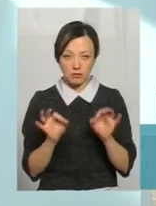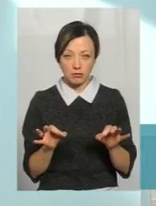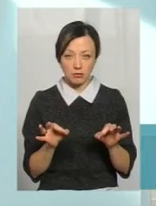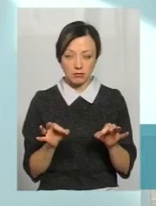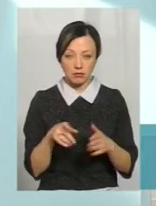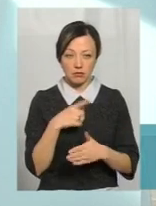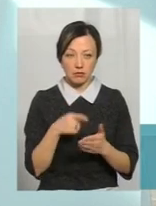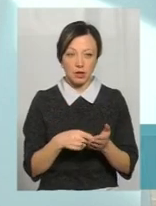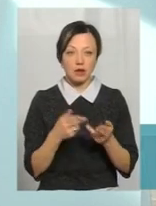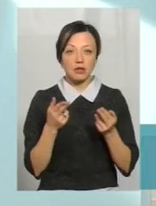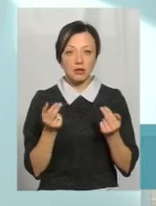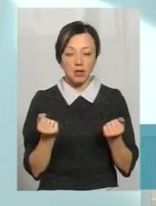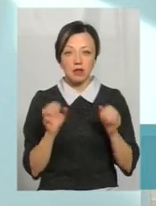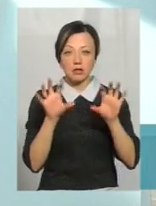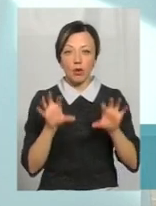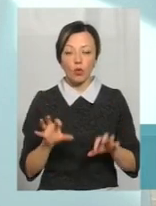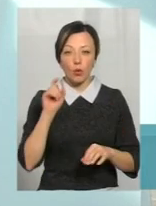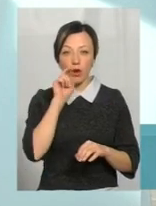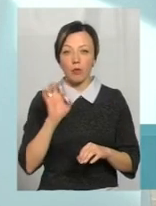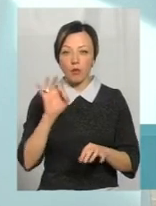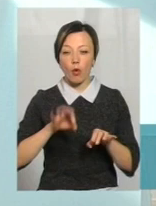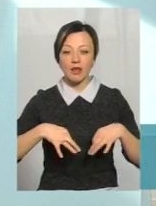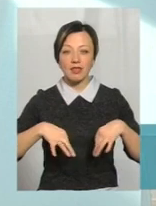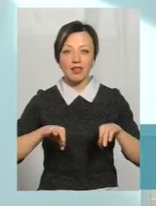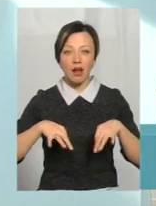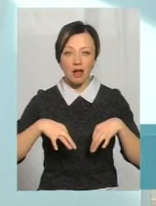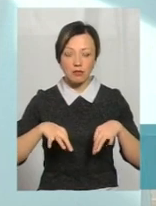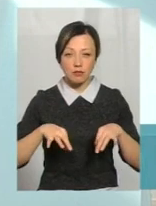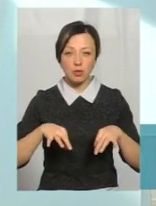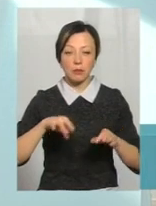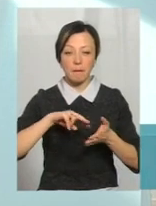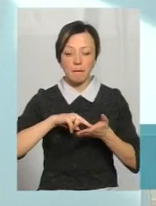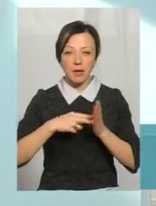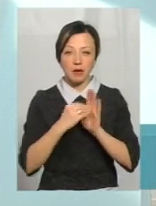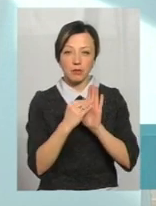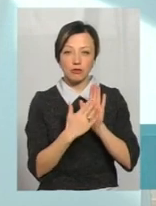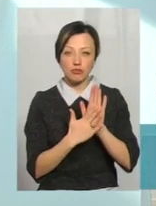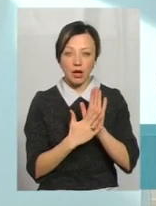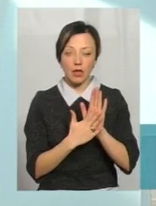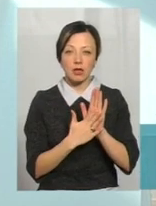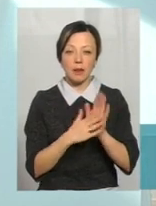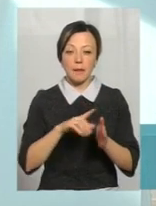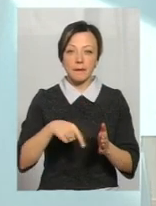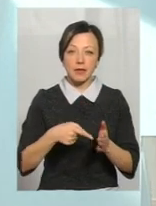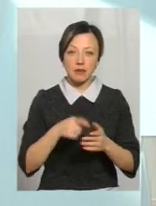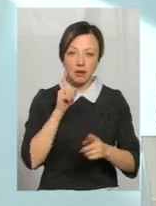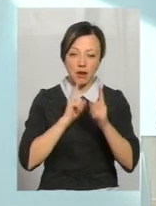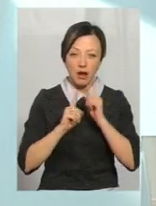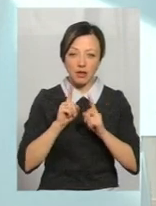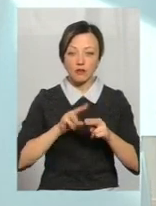також закон України про автомобільний транспорт передбачає замовнику, тобто, міській раді,